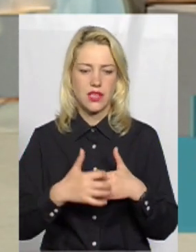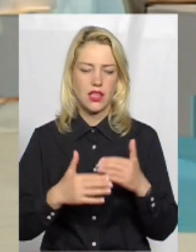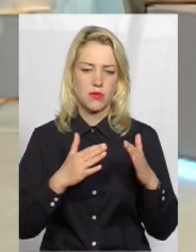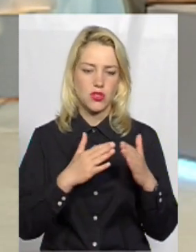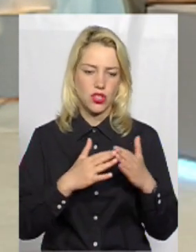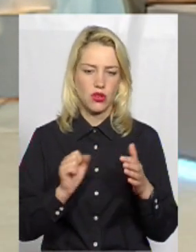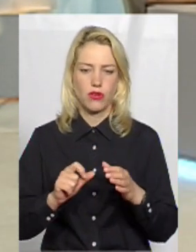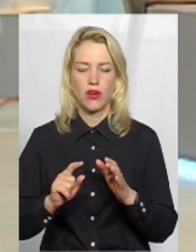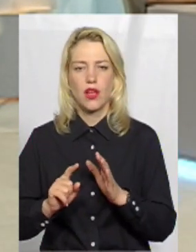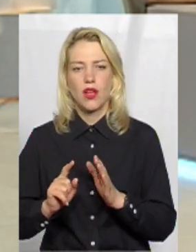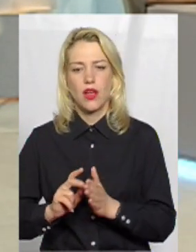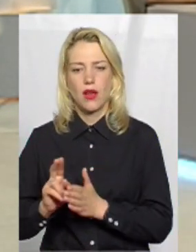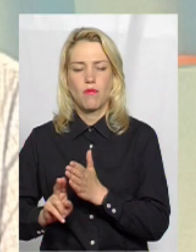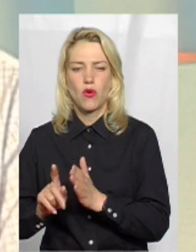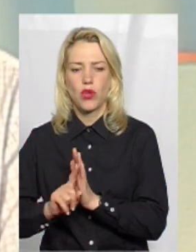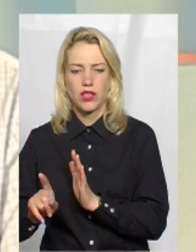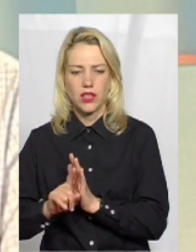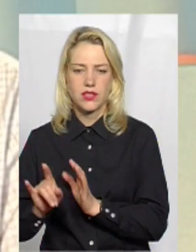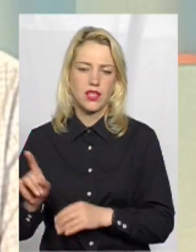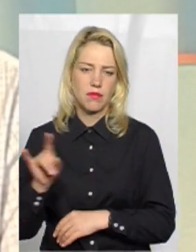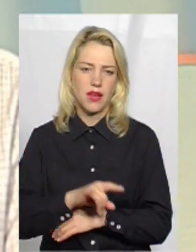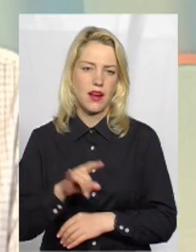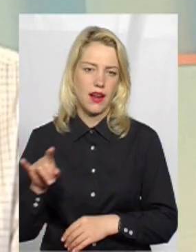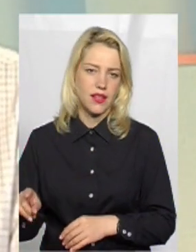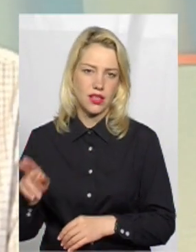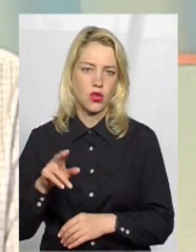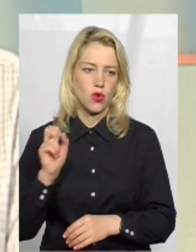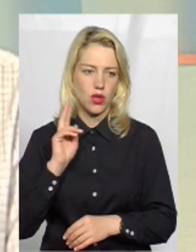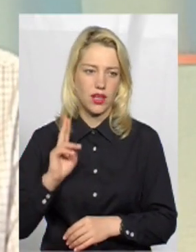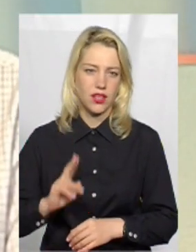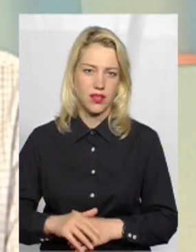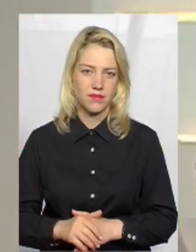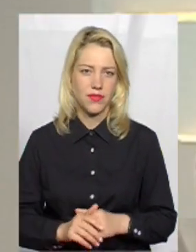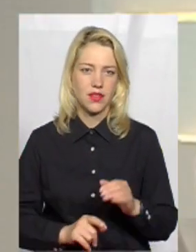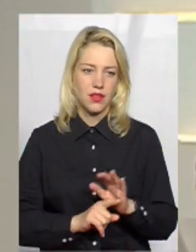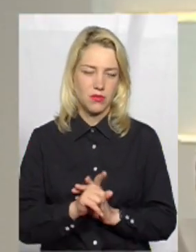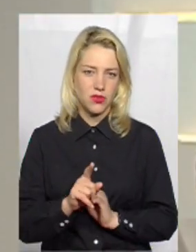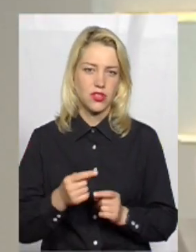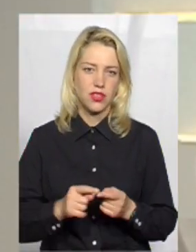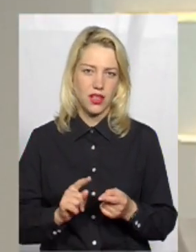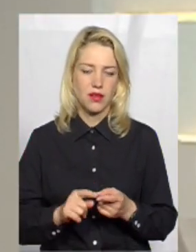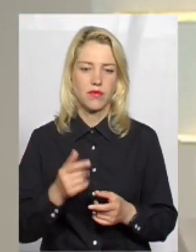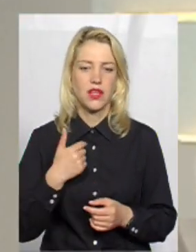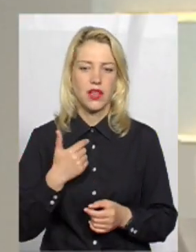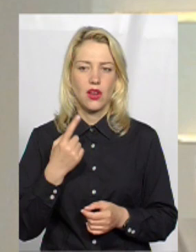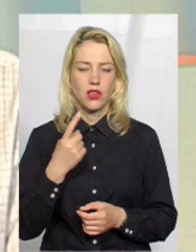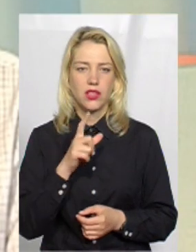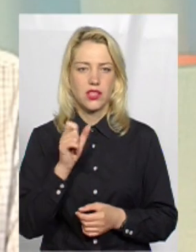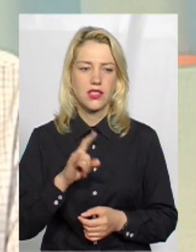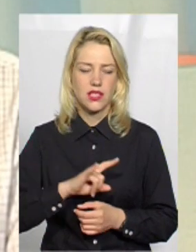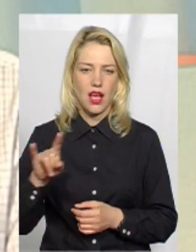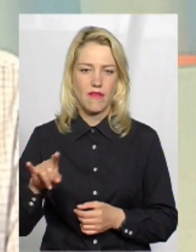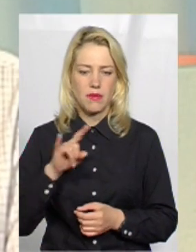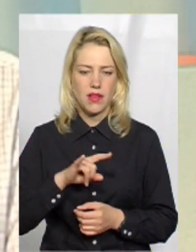проїзд, ну і, власне, переліт до самих країн Балтії. Починаємо, так? Починаємо. Ну, один із